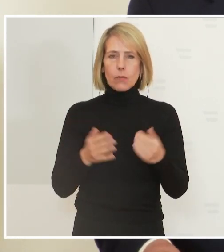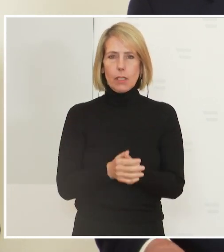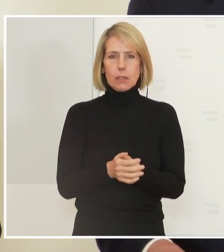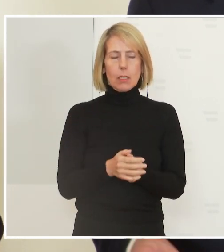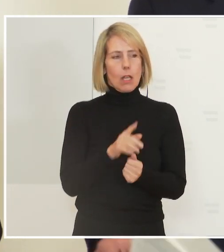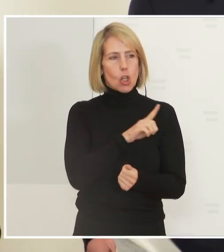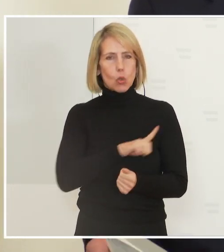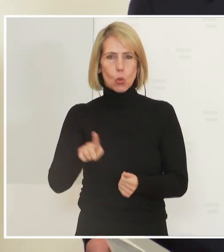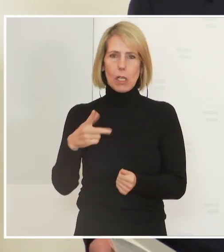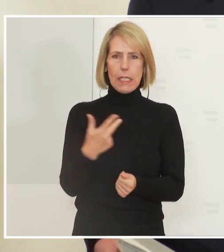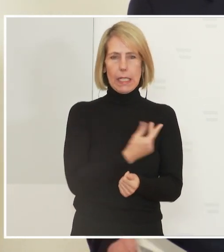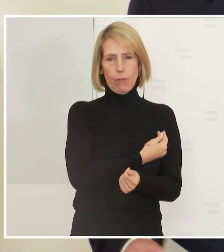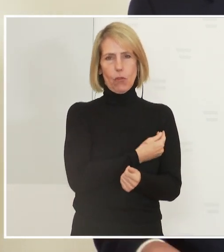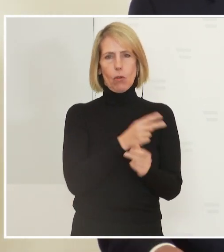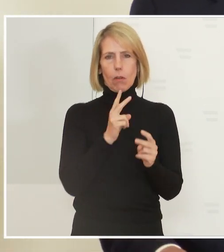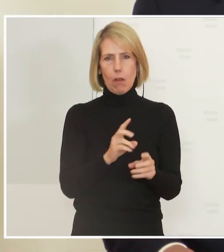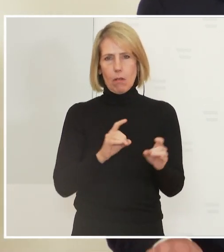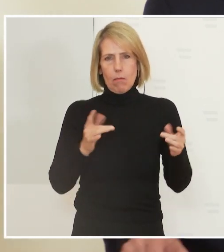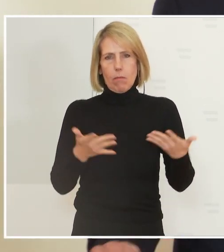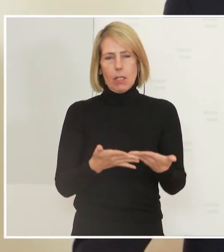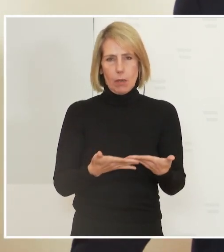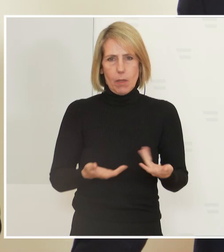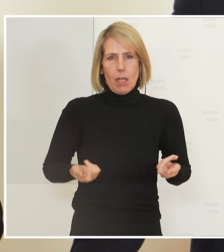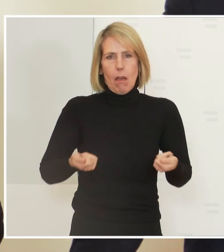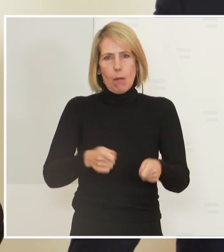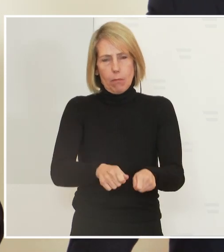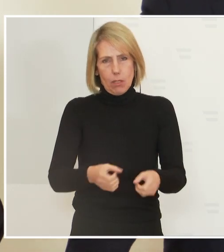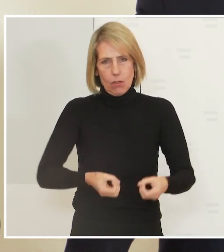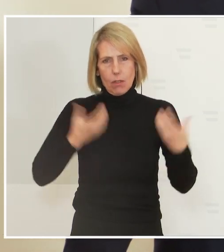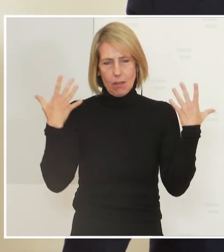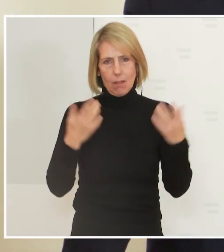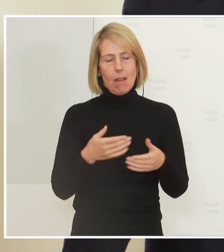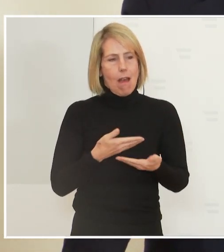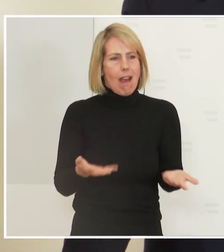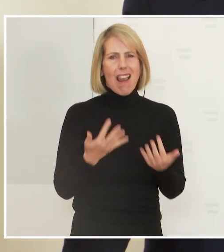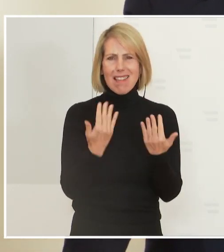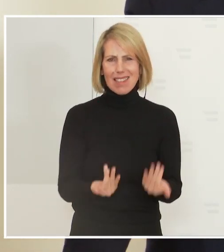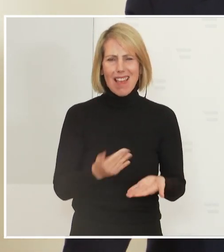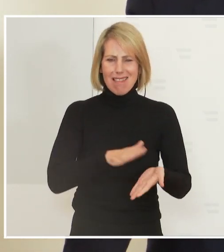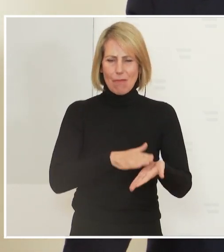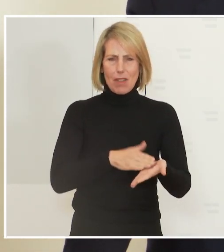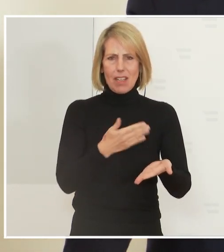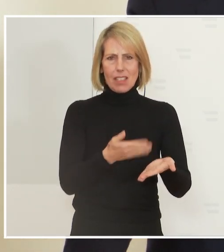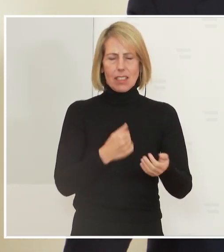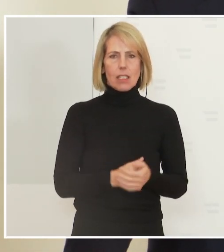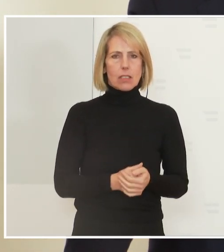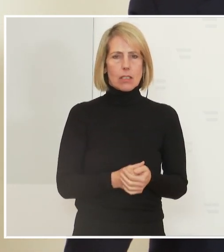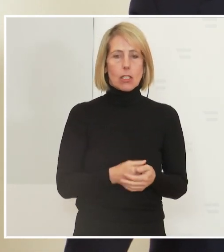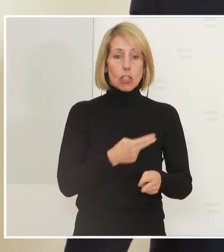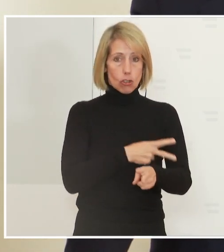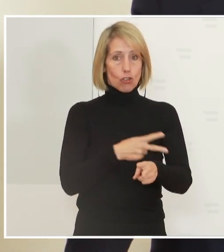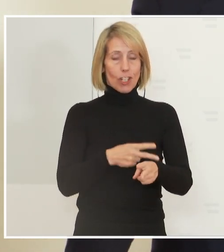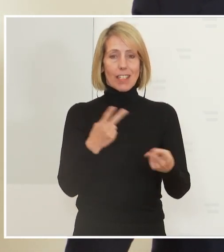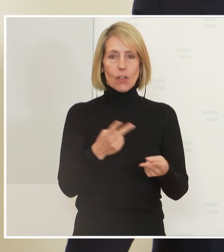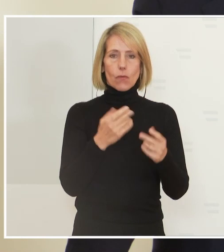Impfung können wir die Pandemie bewältigen. Und alle Zahlen belegen das. Dort, in jenen Staaten,